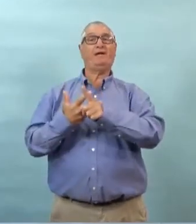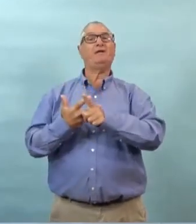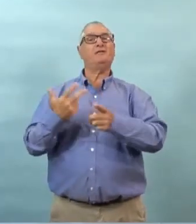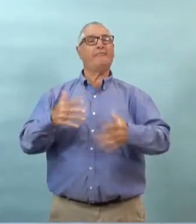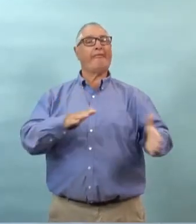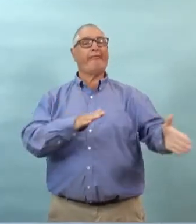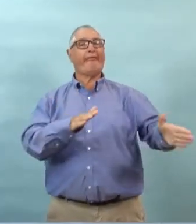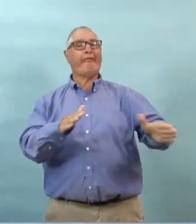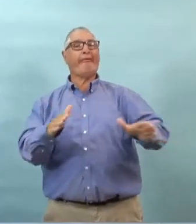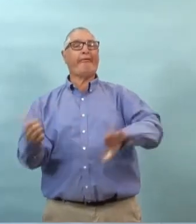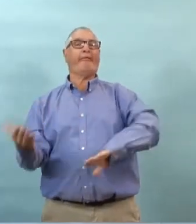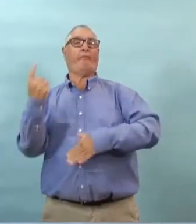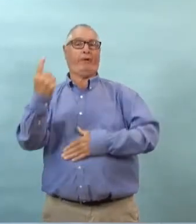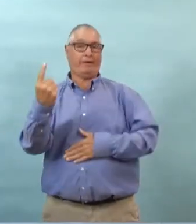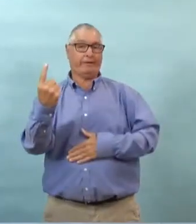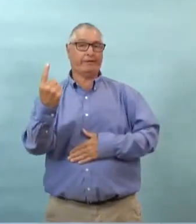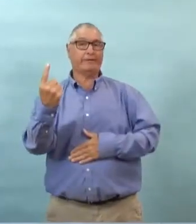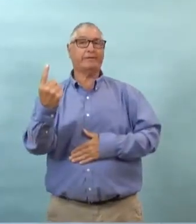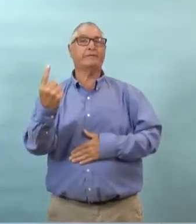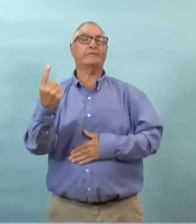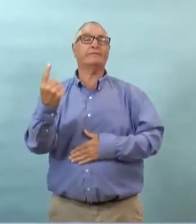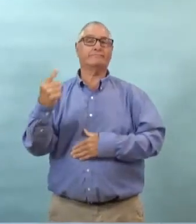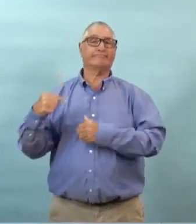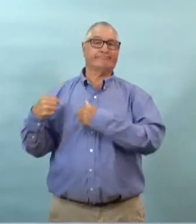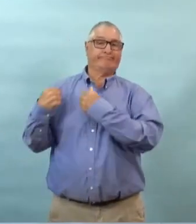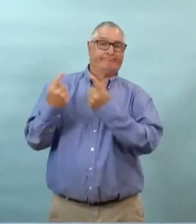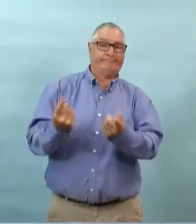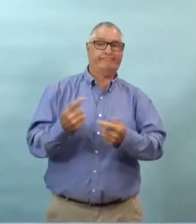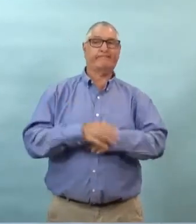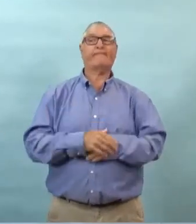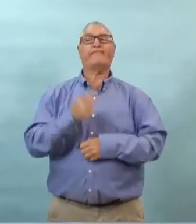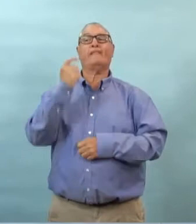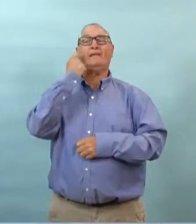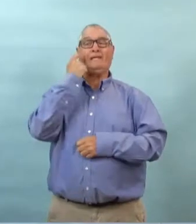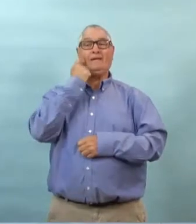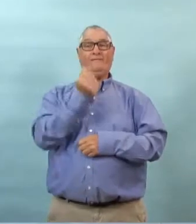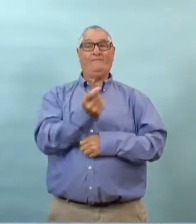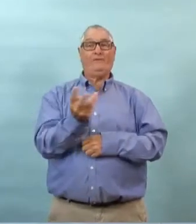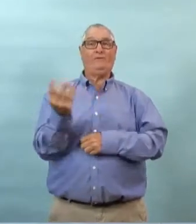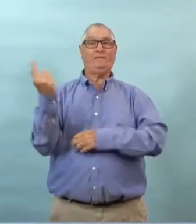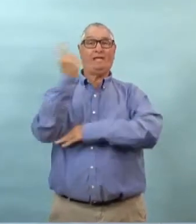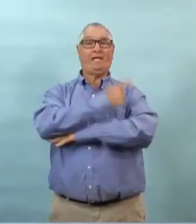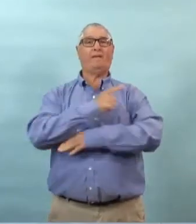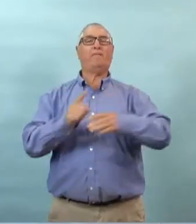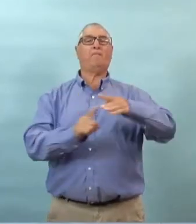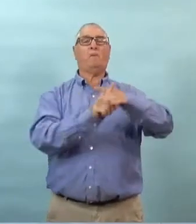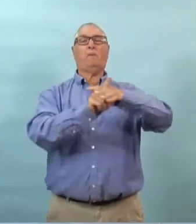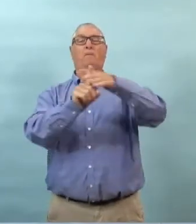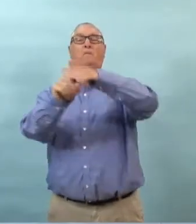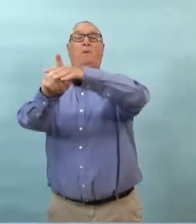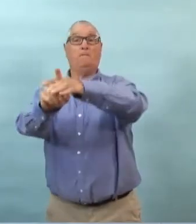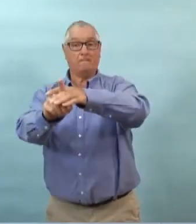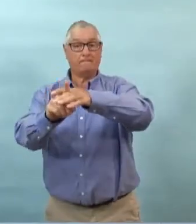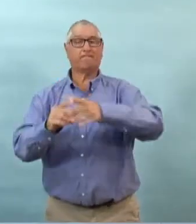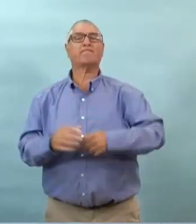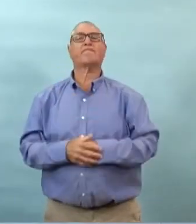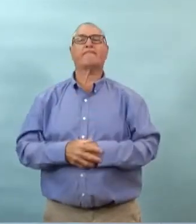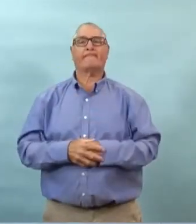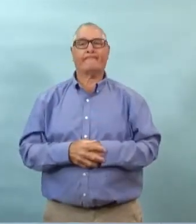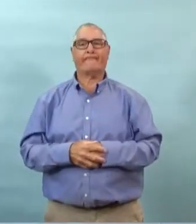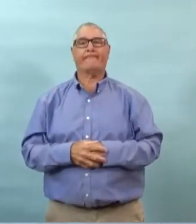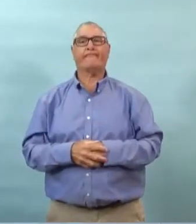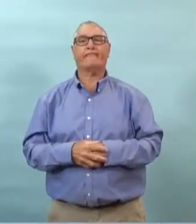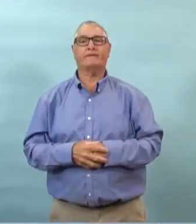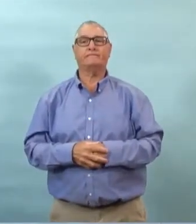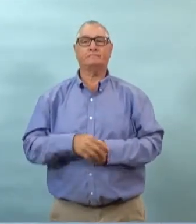décès lié à la kobe 19 depuis trois mois donc ça a été ça fait déjà un moment que nous avons eu